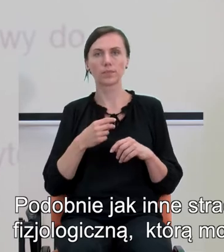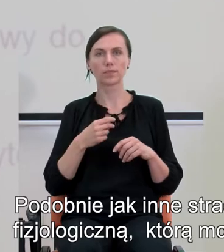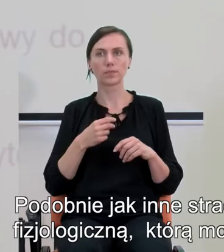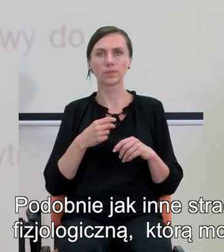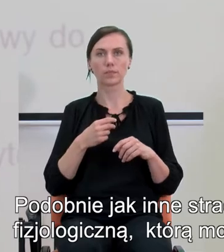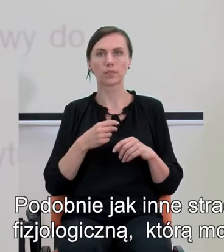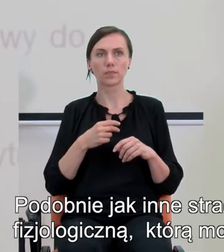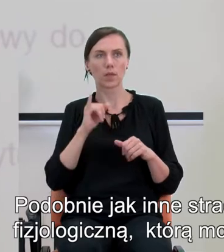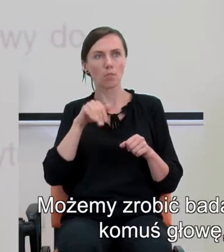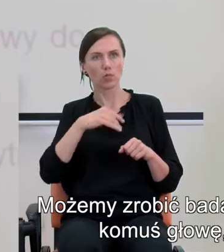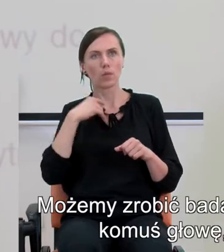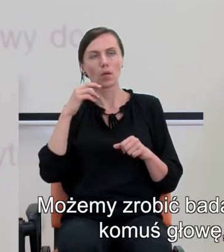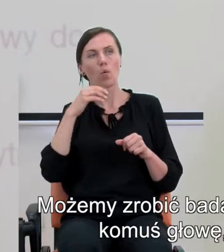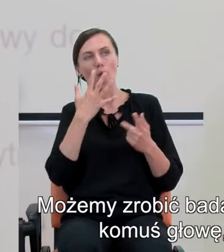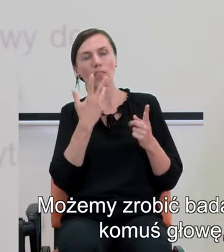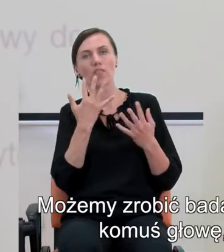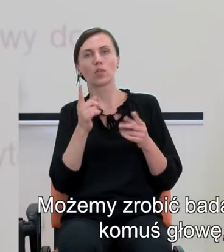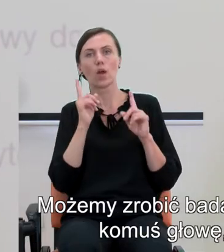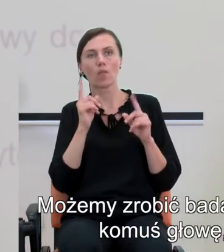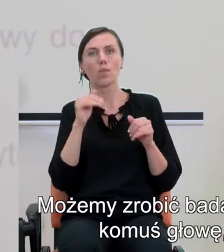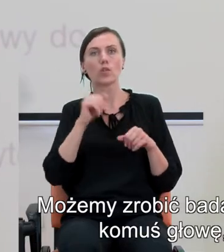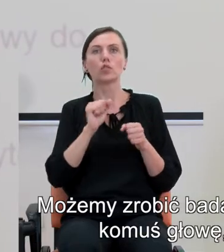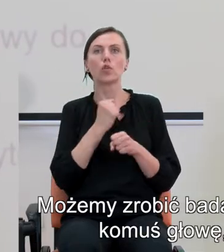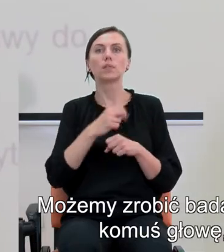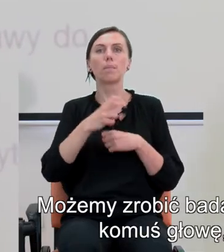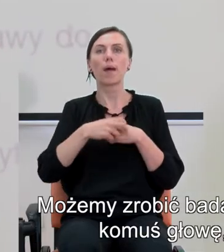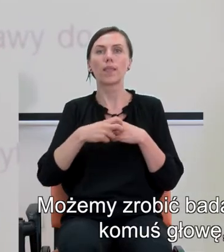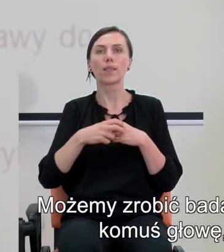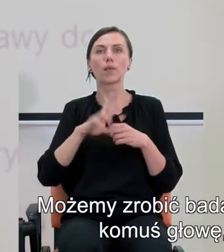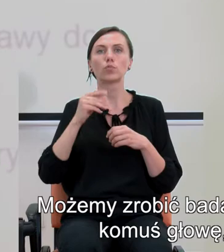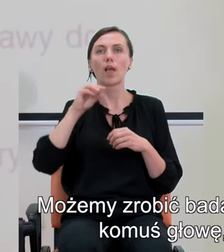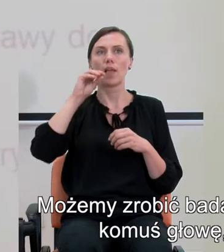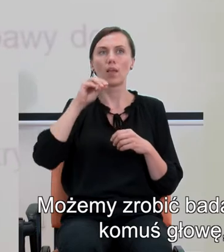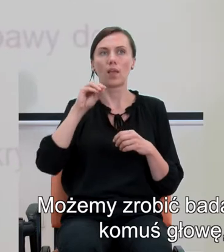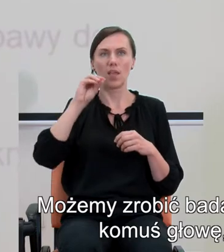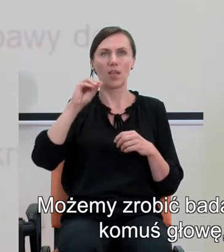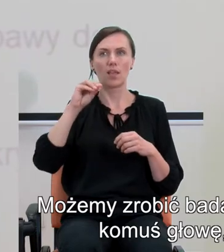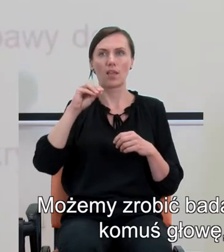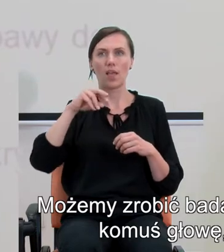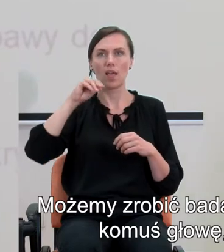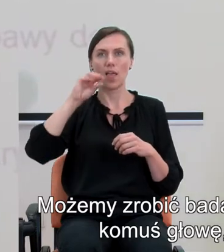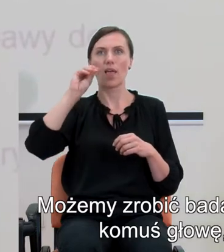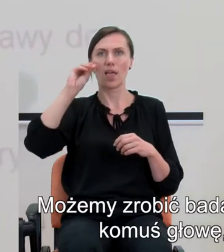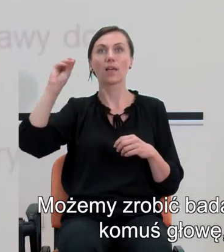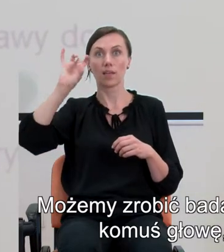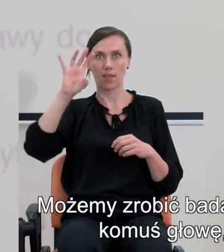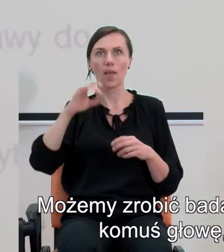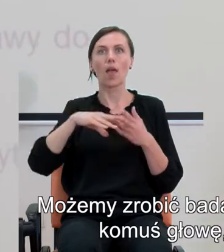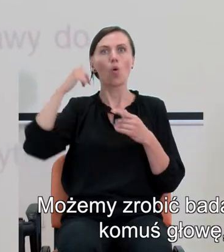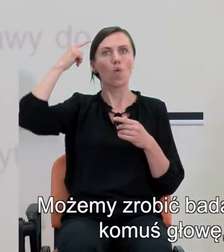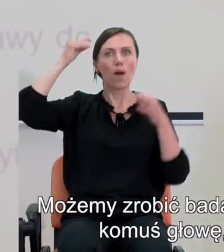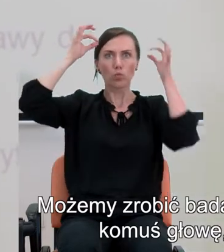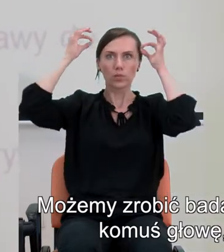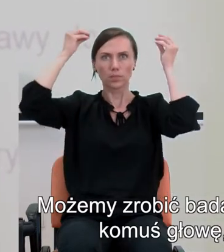instrumentów. Możemy zrobić badanie elektroencefalograficzne, możemy przeskanować komuś głowę,